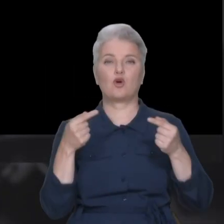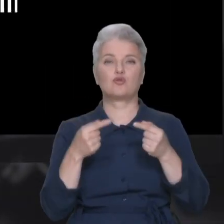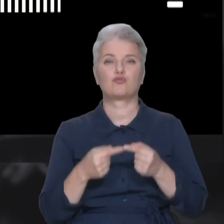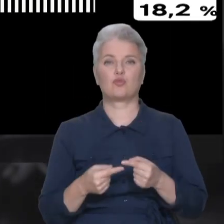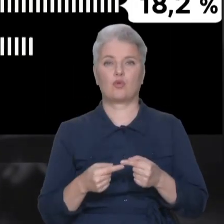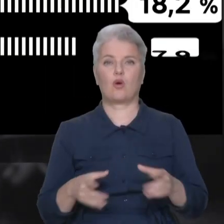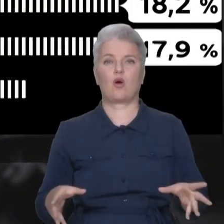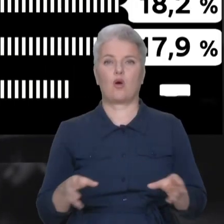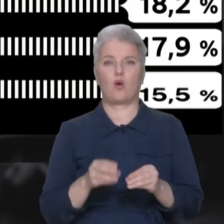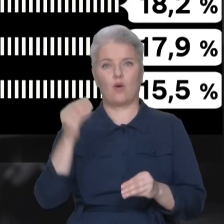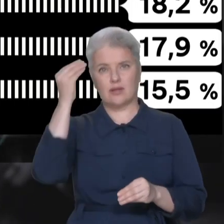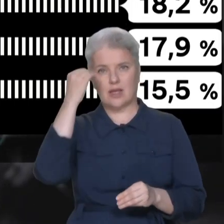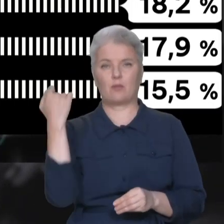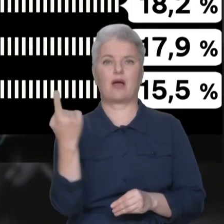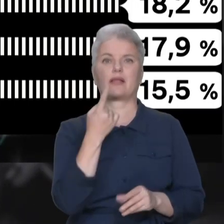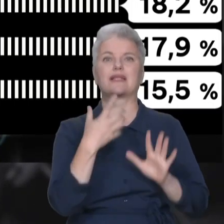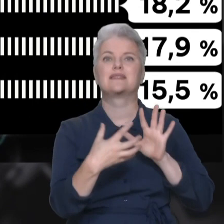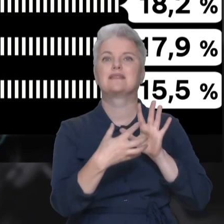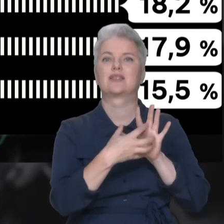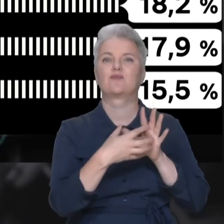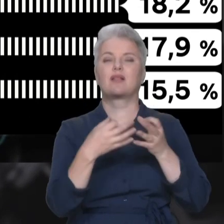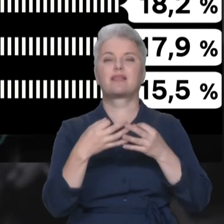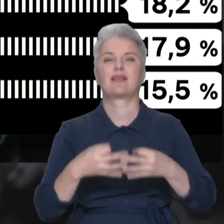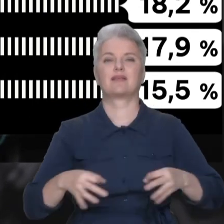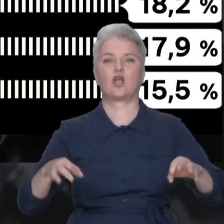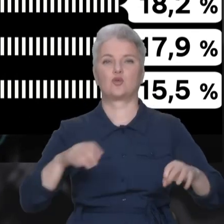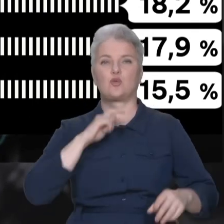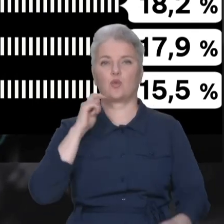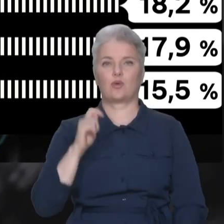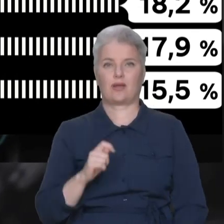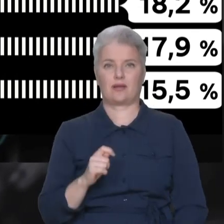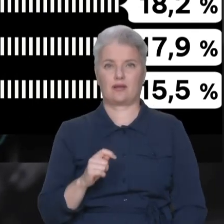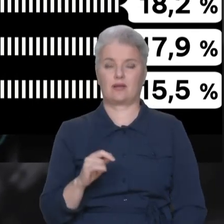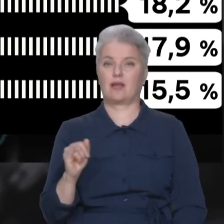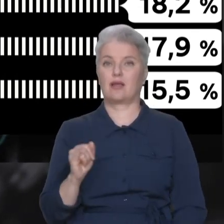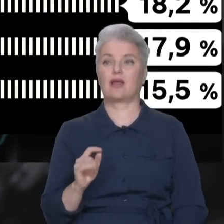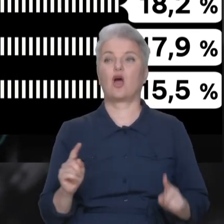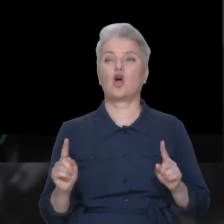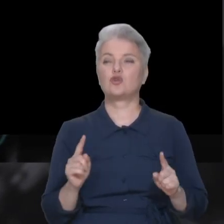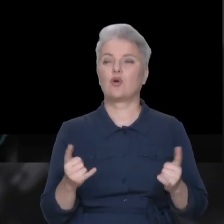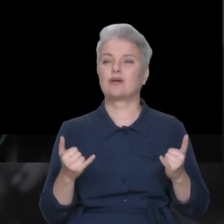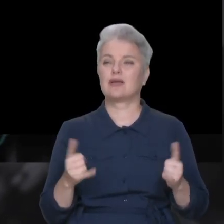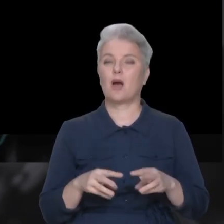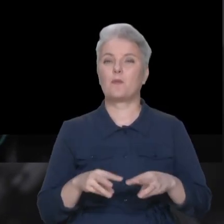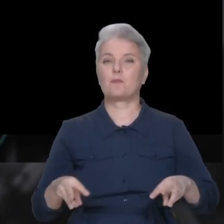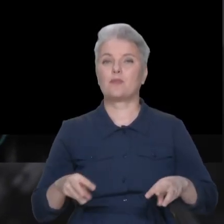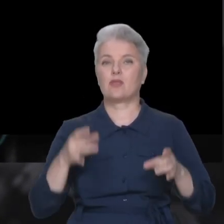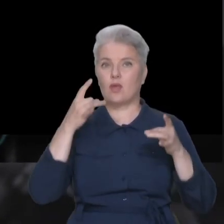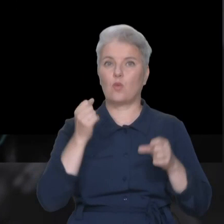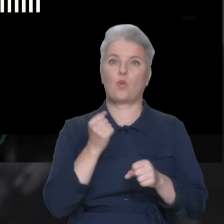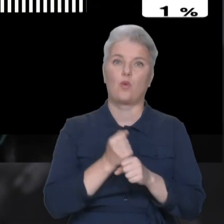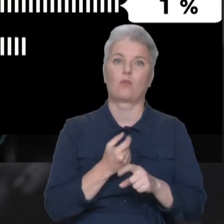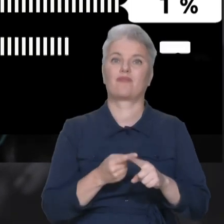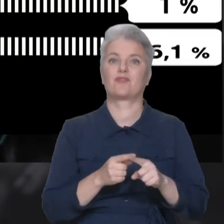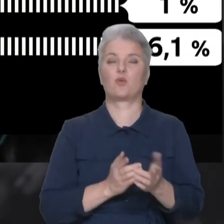консенсусу щодо єдиного символу незалежності України? І що зараз Мінкульт робить щось в цьому